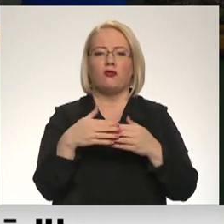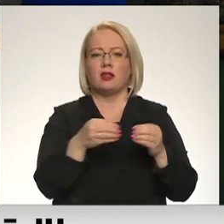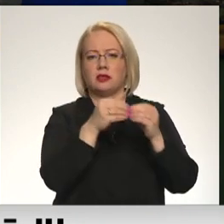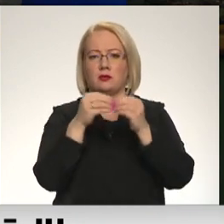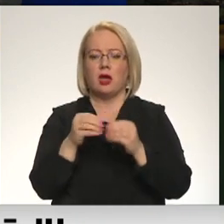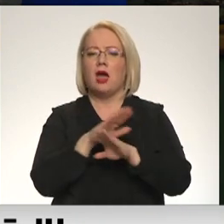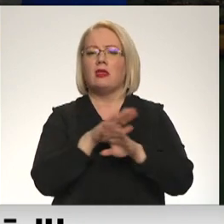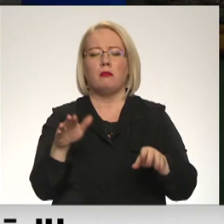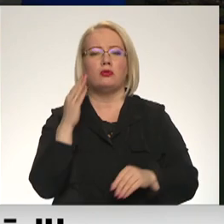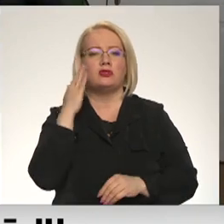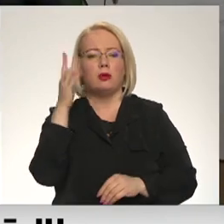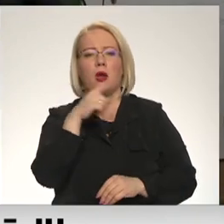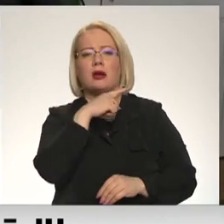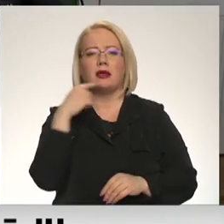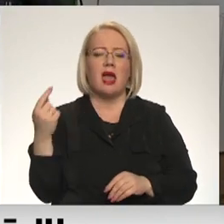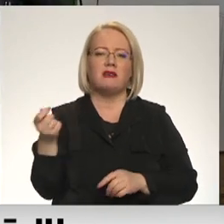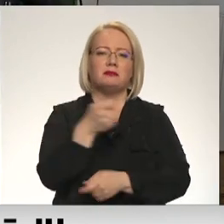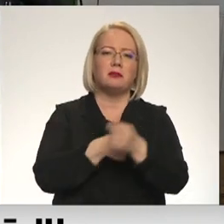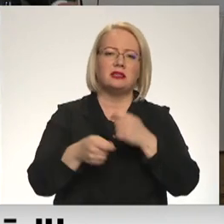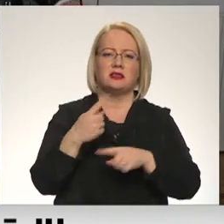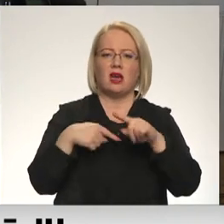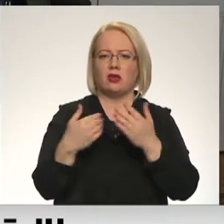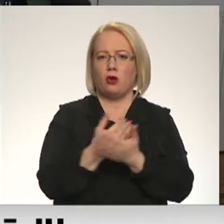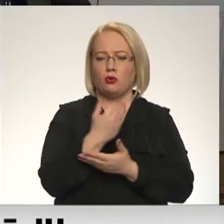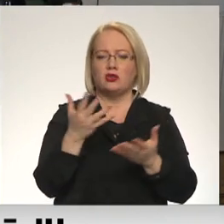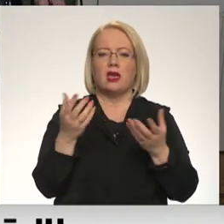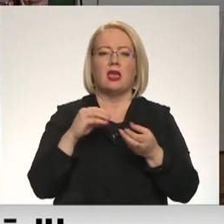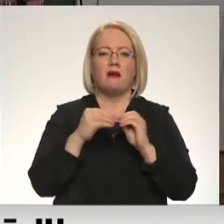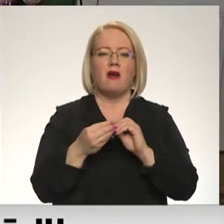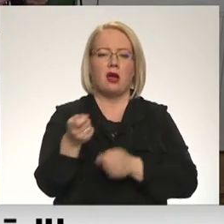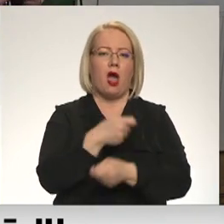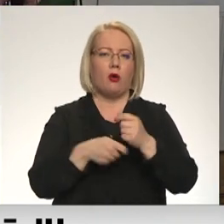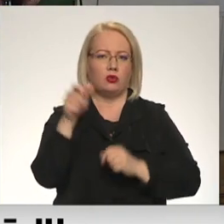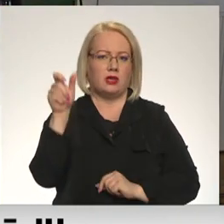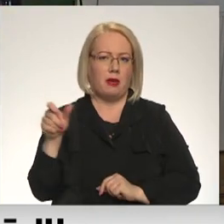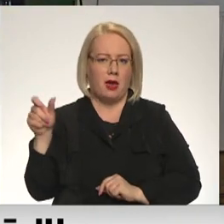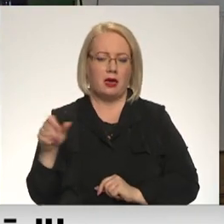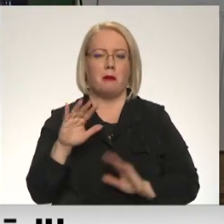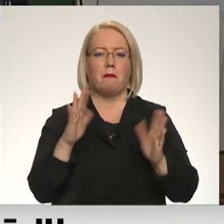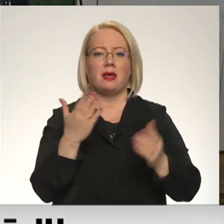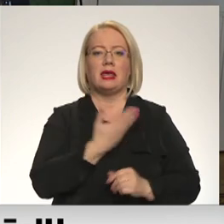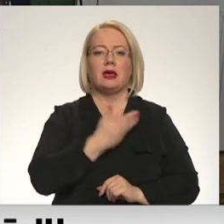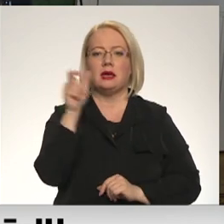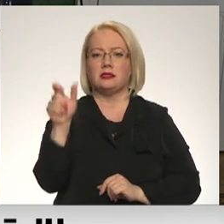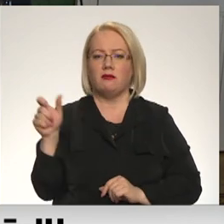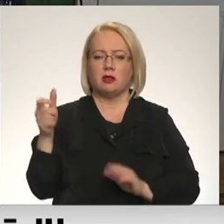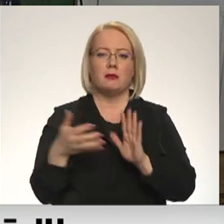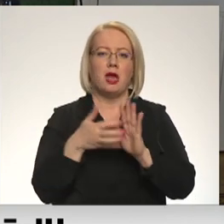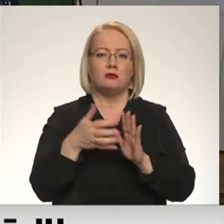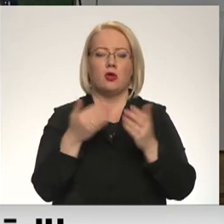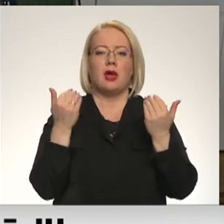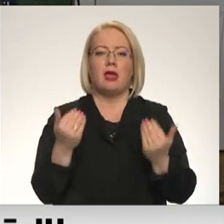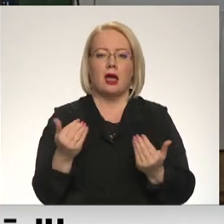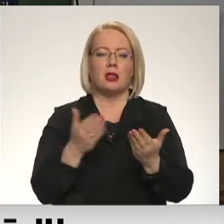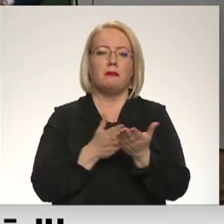nebūs cerību uz Krievijas tirgus atjaunošanos. Tas jāņem vērā uzņēmējiem. Savukārt iedzīvotājiem jāizmanto jau tagad